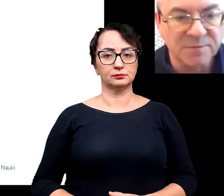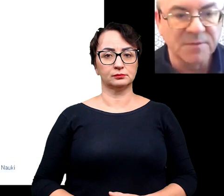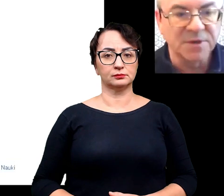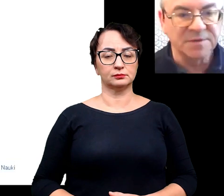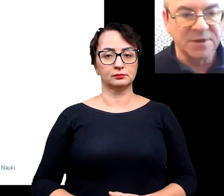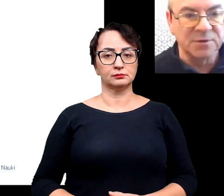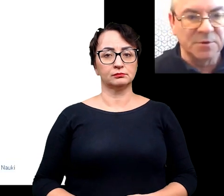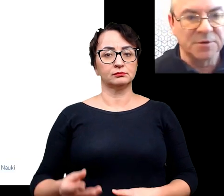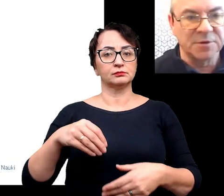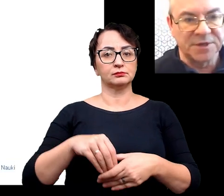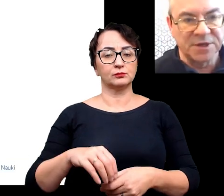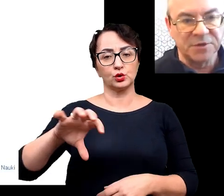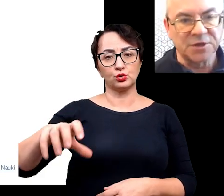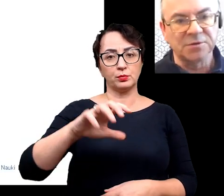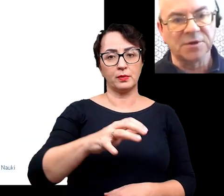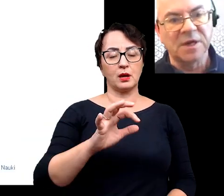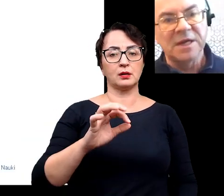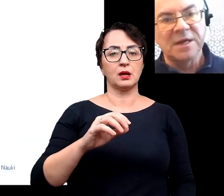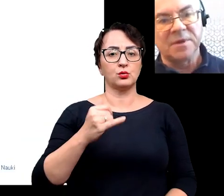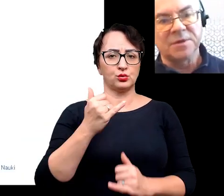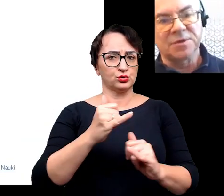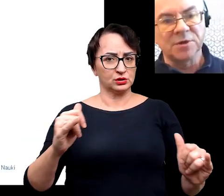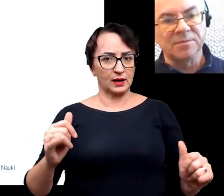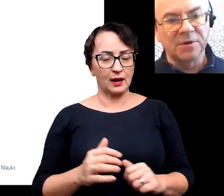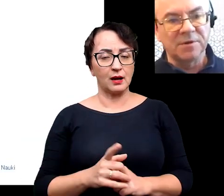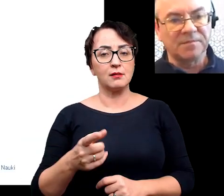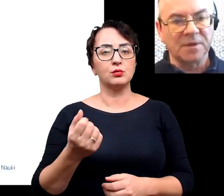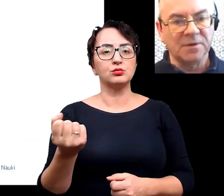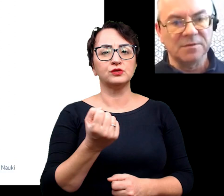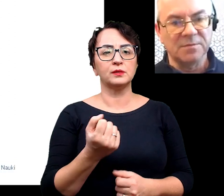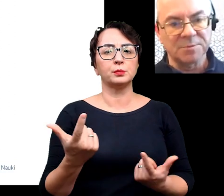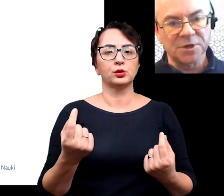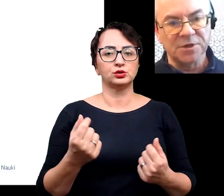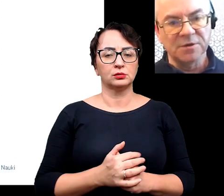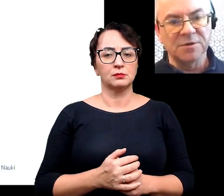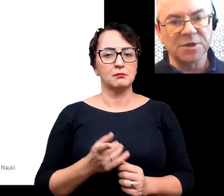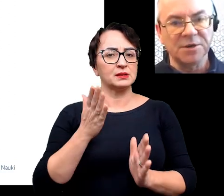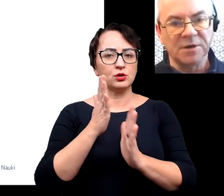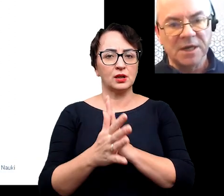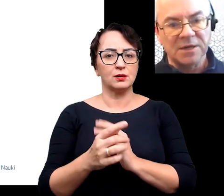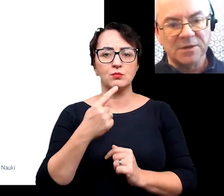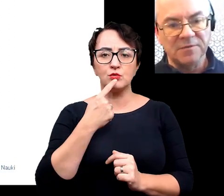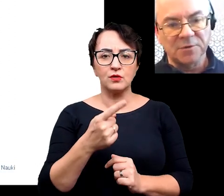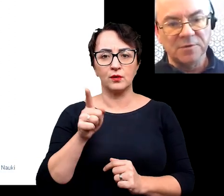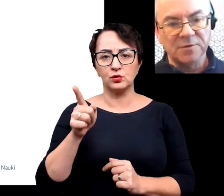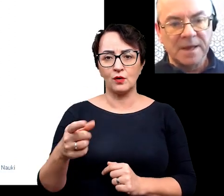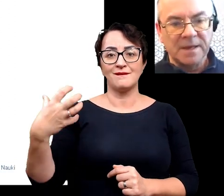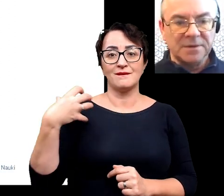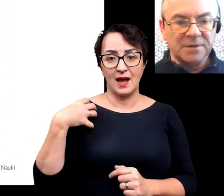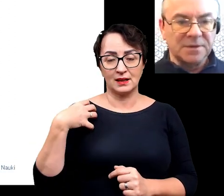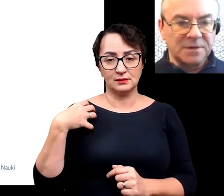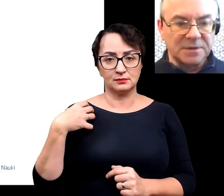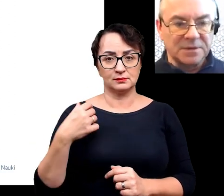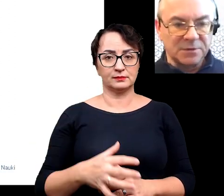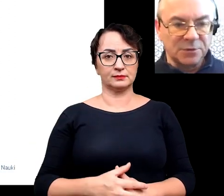wydzielono w obrębie tak zwanych grup ortostratygraficznych, które służą do bezpośredniego określania wieku.